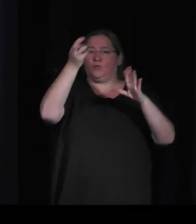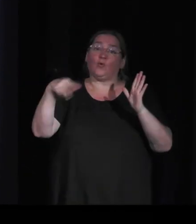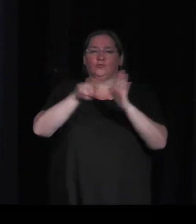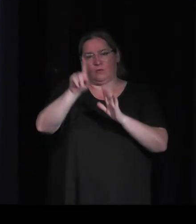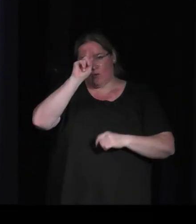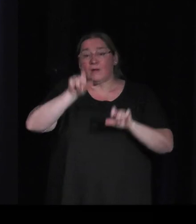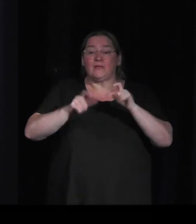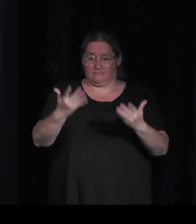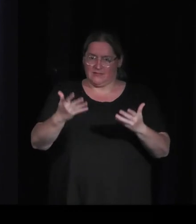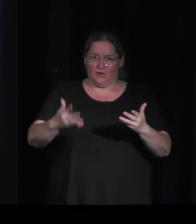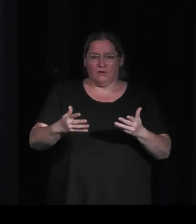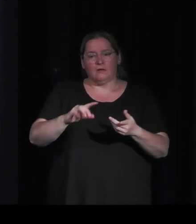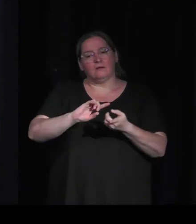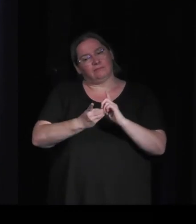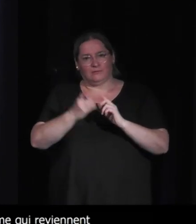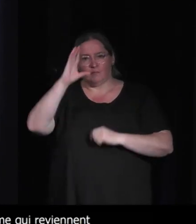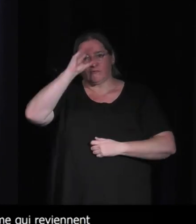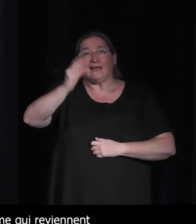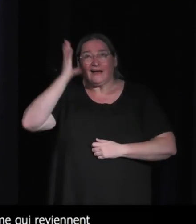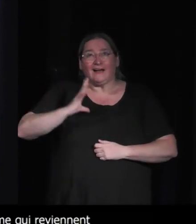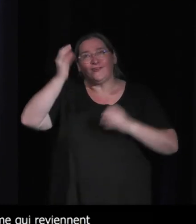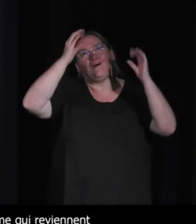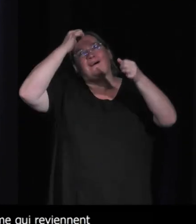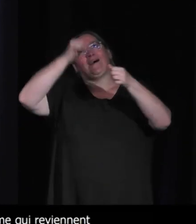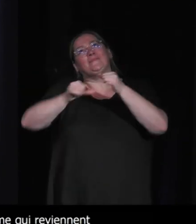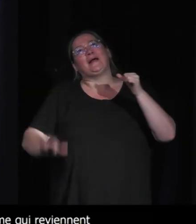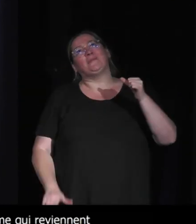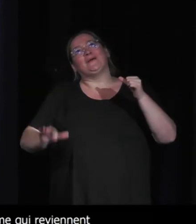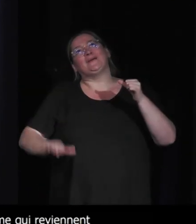étaient enfants et qui veulent refaire ce qu'ils ont vu